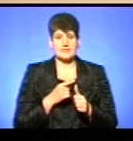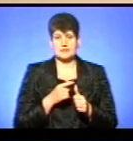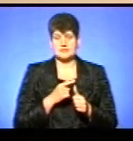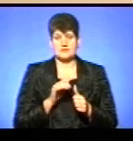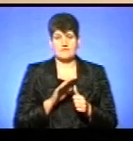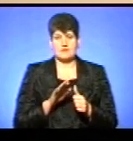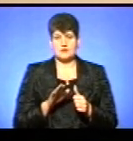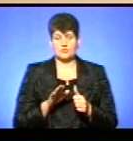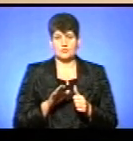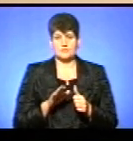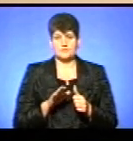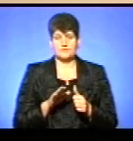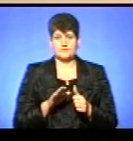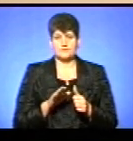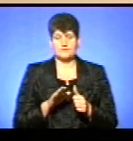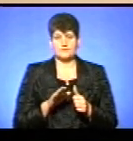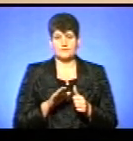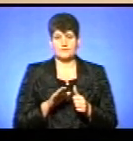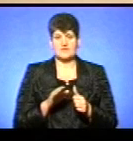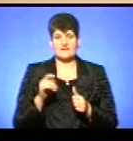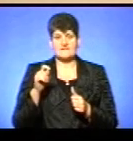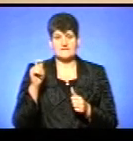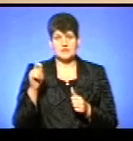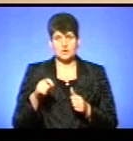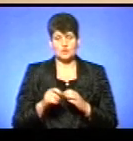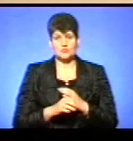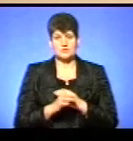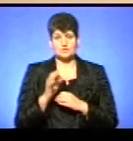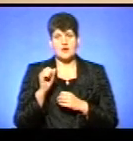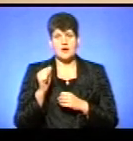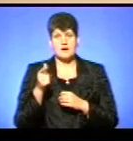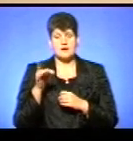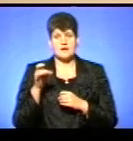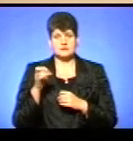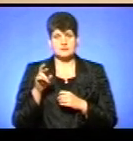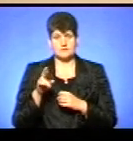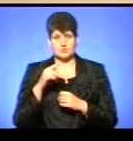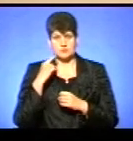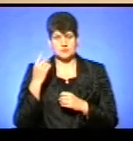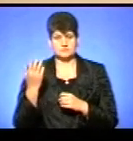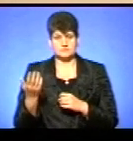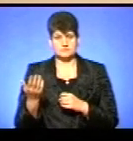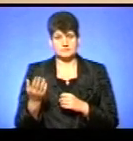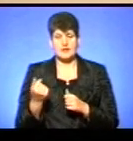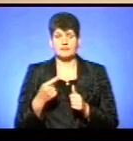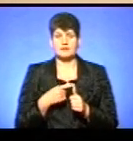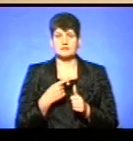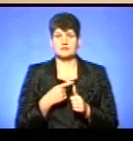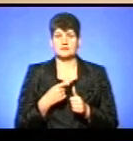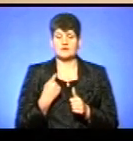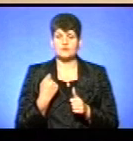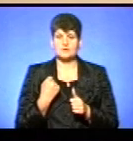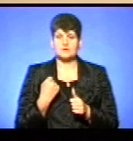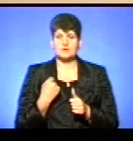війну на Сході агресією Росією, а називаються